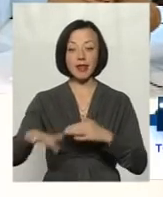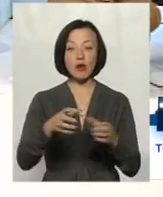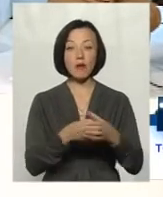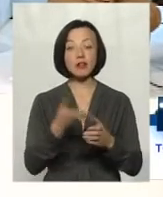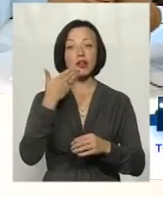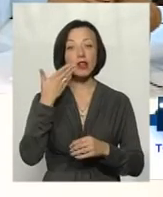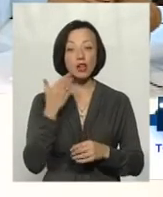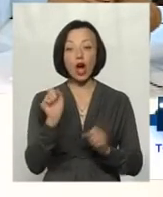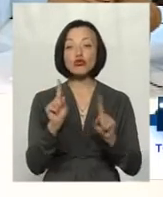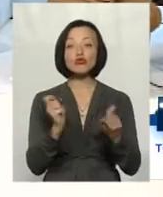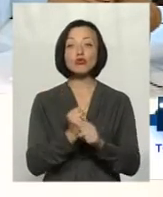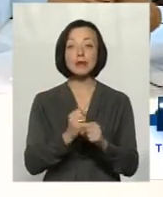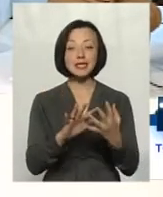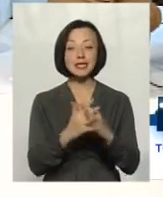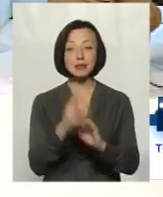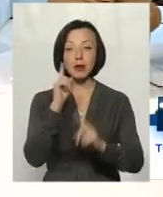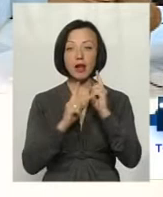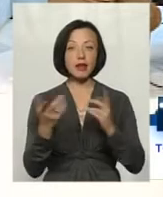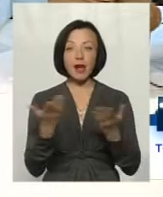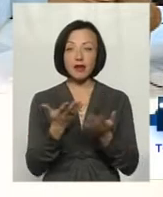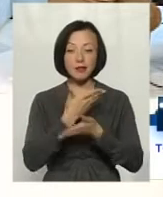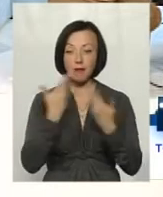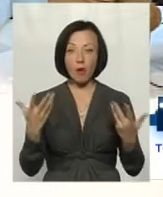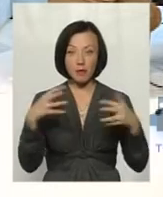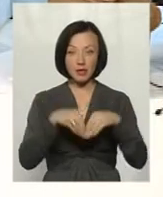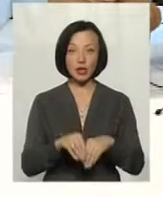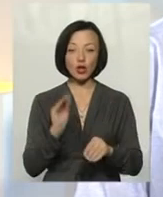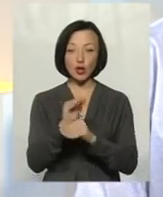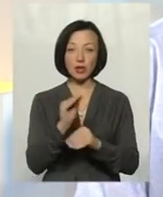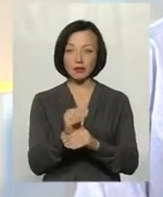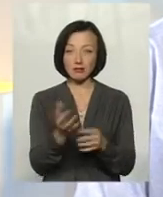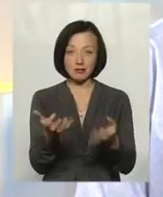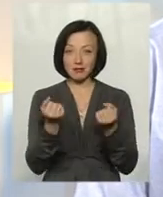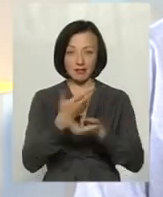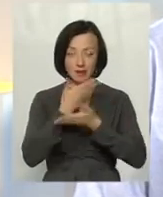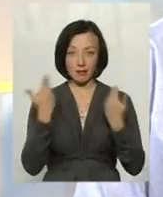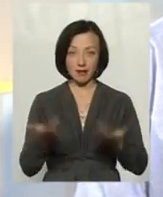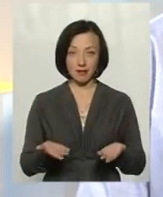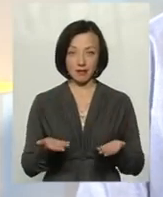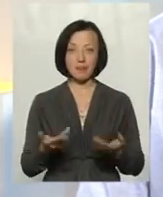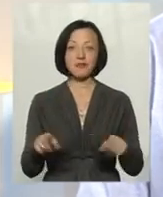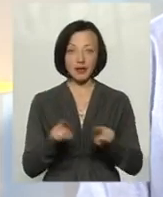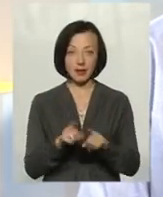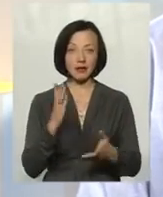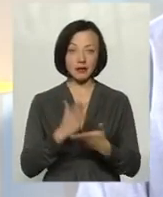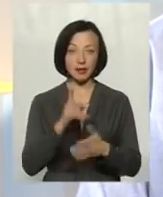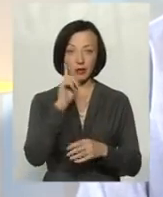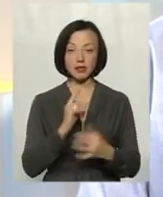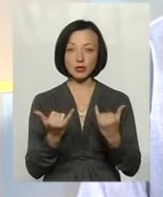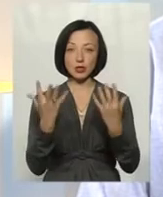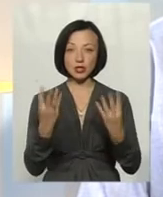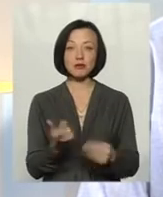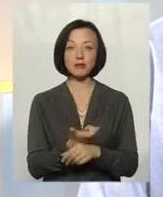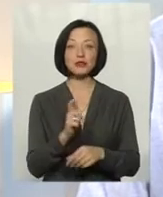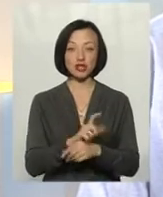що робити з тими населеними пунктами, сільськими радами, які не об'єдналися і дотації вони не отримали? Таких поки на сьогоднішній